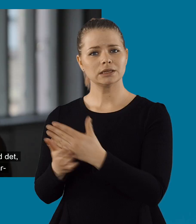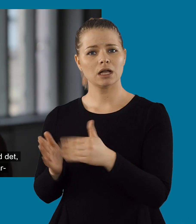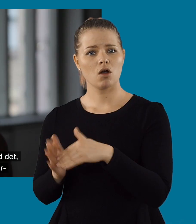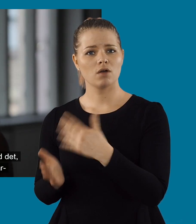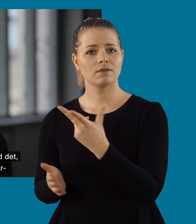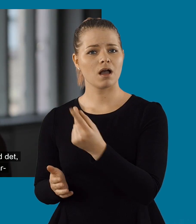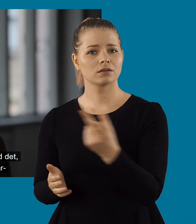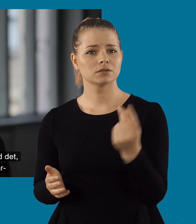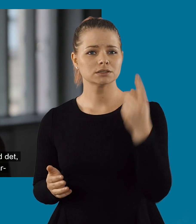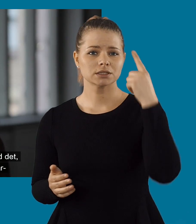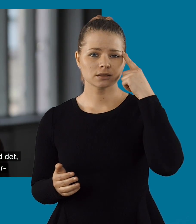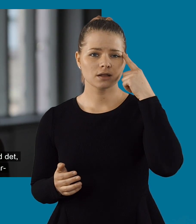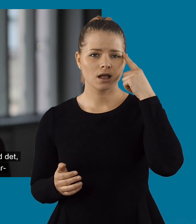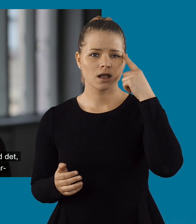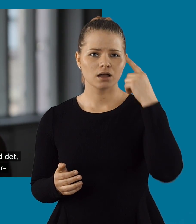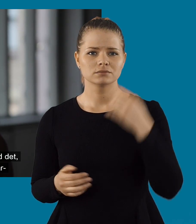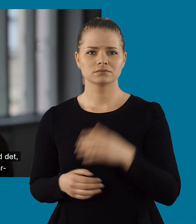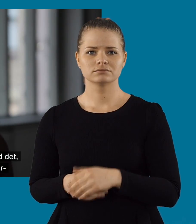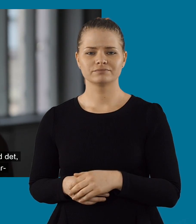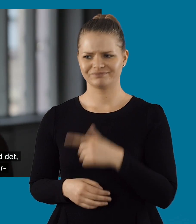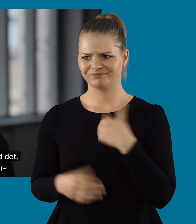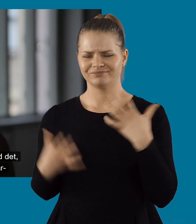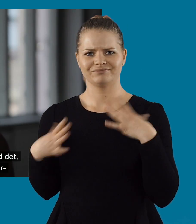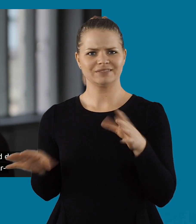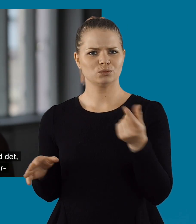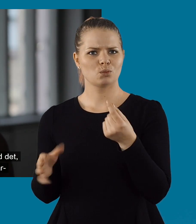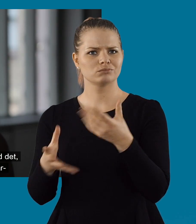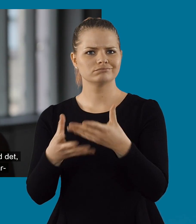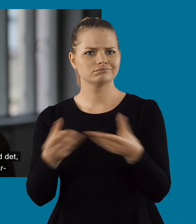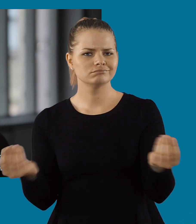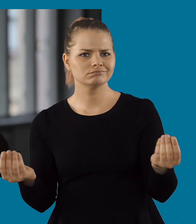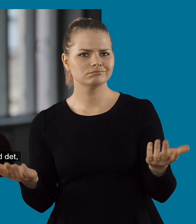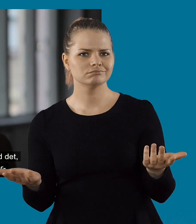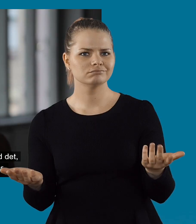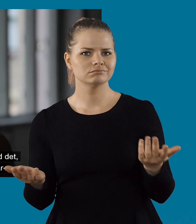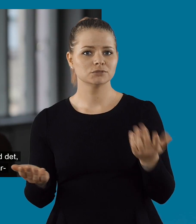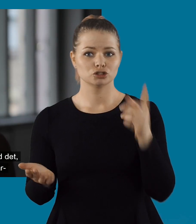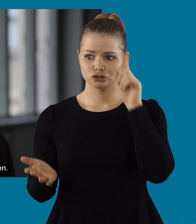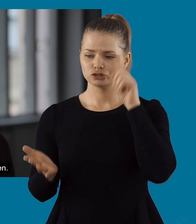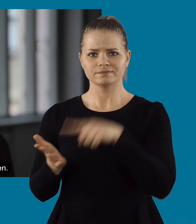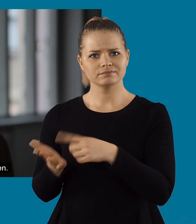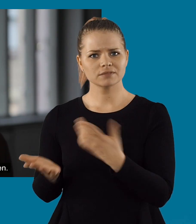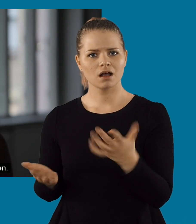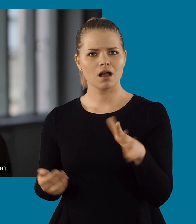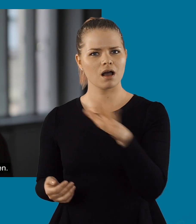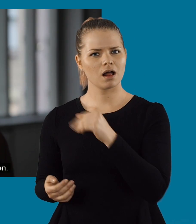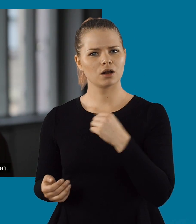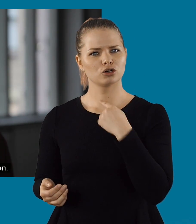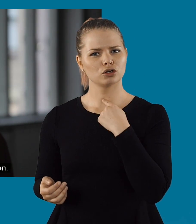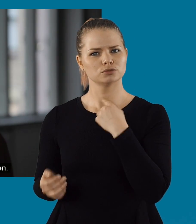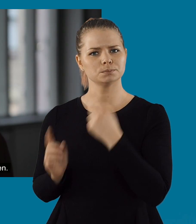Men också för oss som jobbar i workshopen att kunna ta del av andras tankar också. Så att det inte